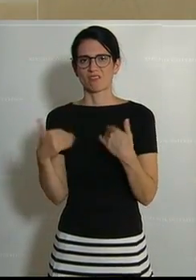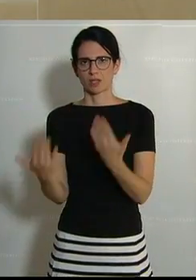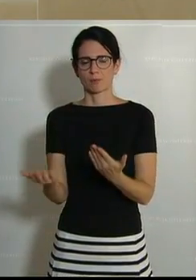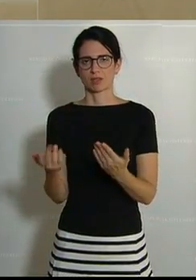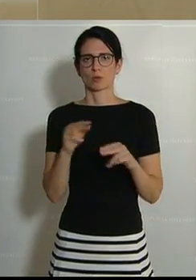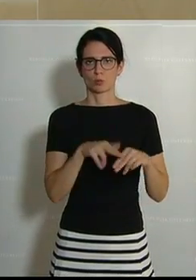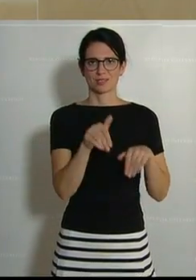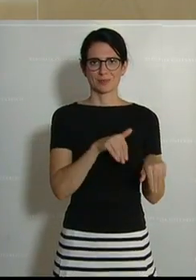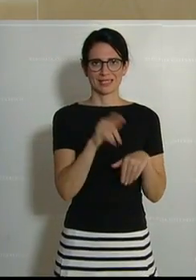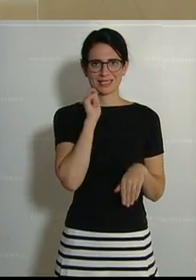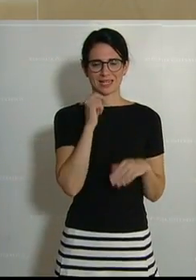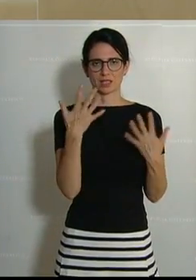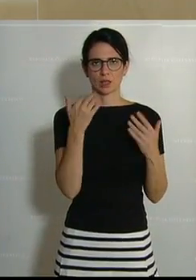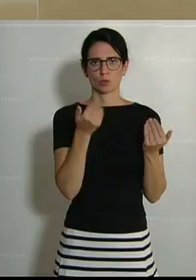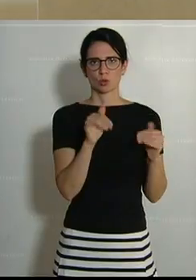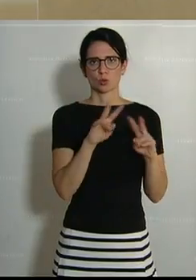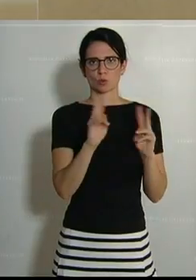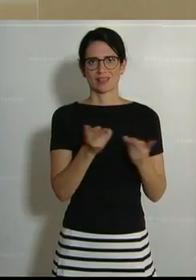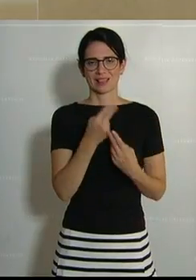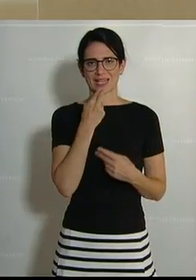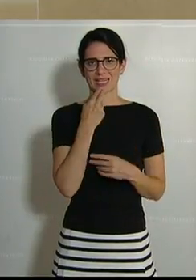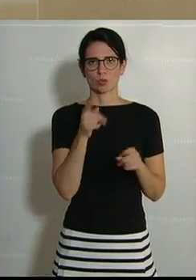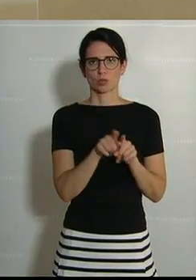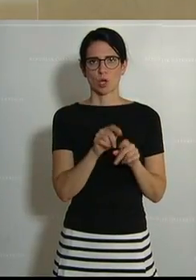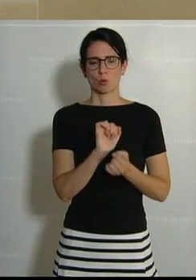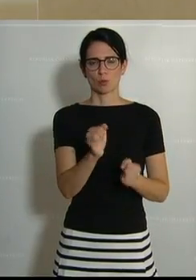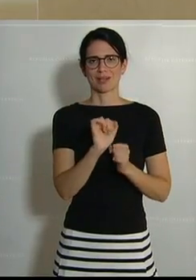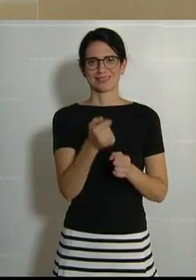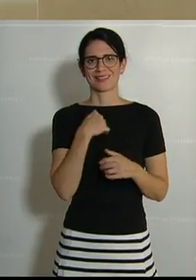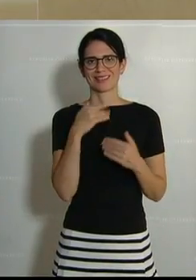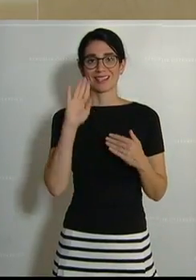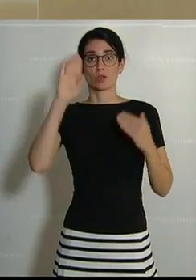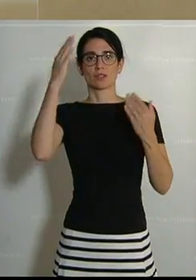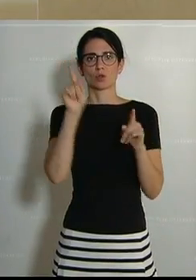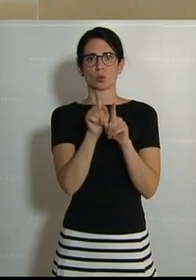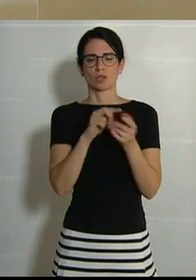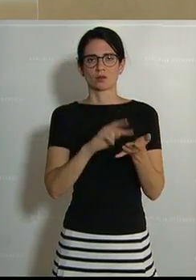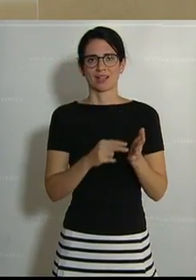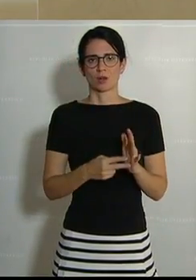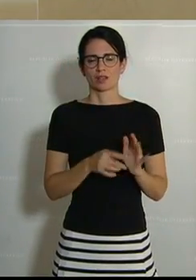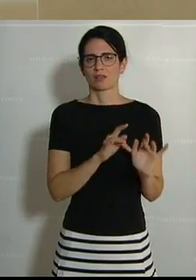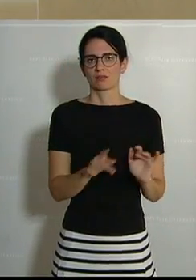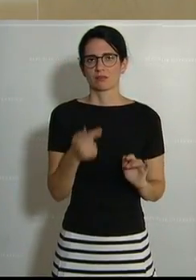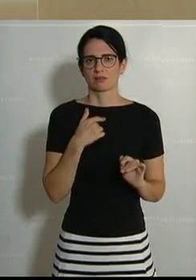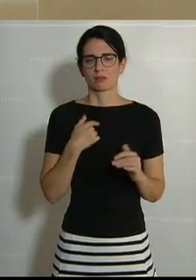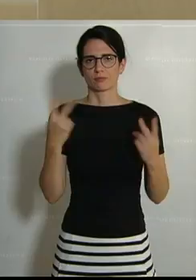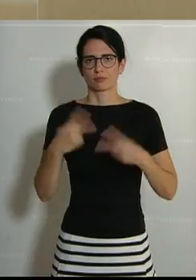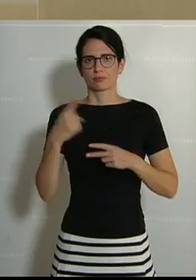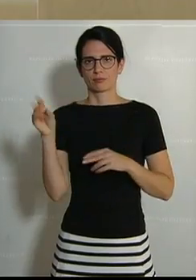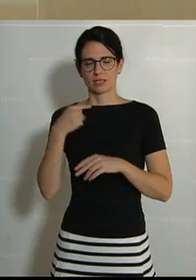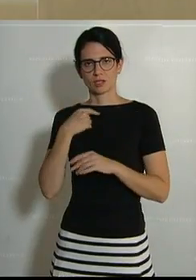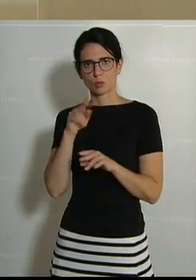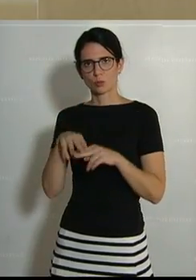werden. Die Bundesministerin für Klimaschutz, Umwelt, Energie und Mobilität, Innovation und Technologie hat im Einvernehmen mit dem